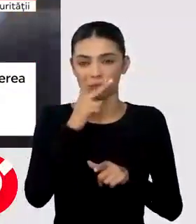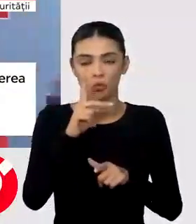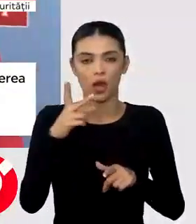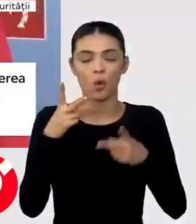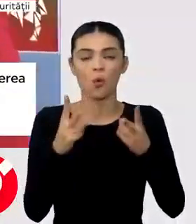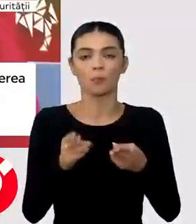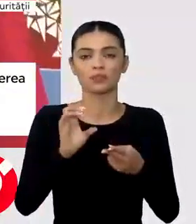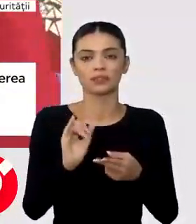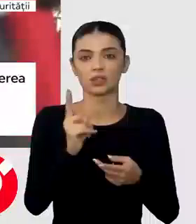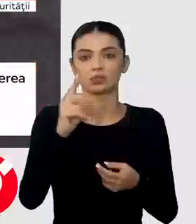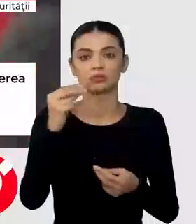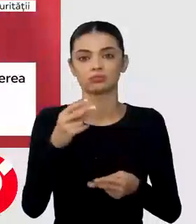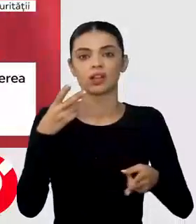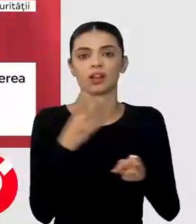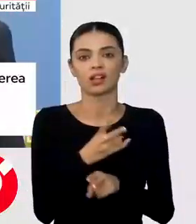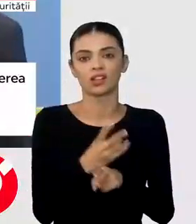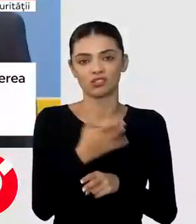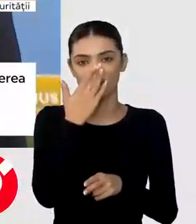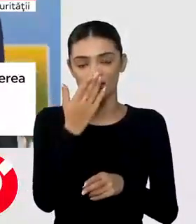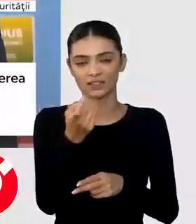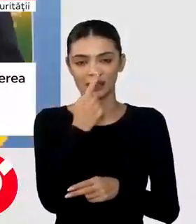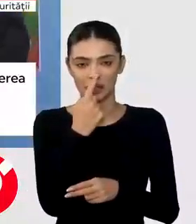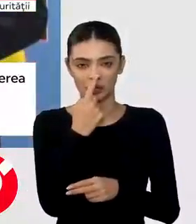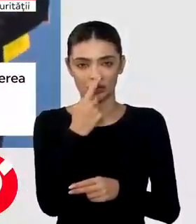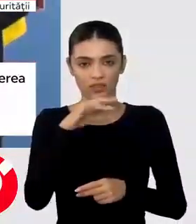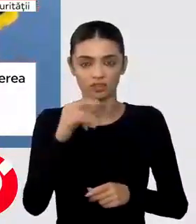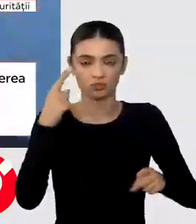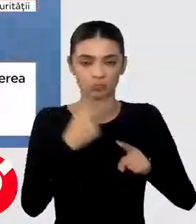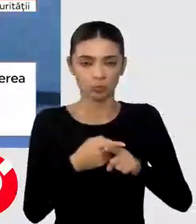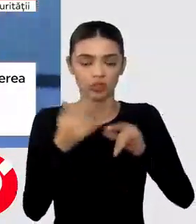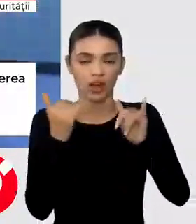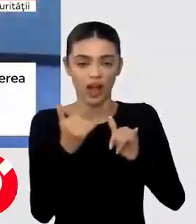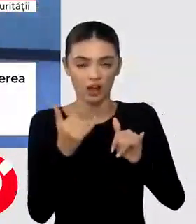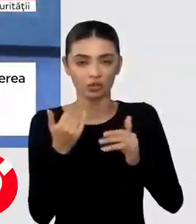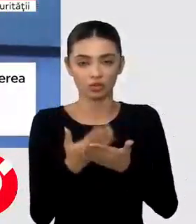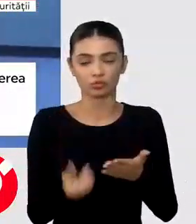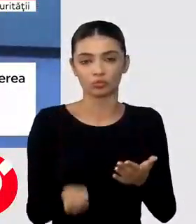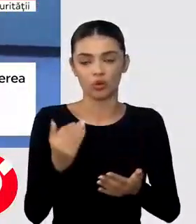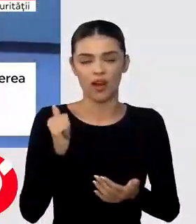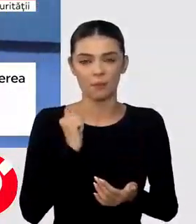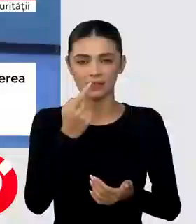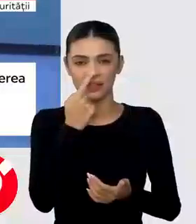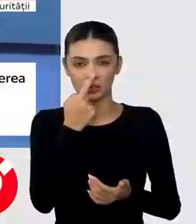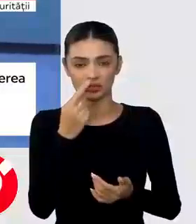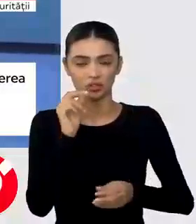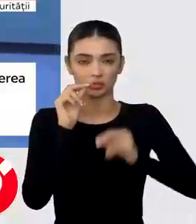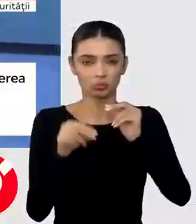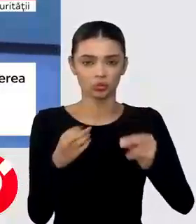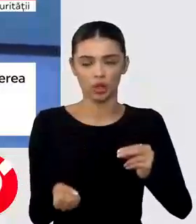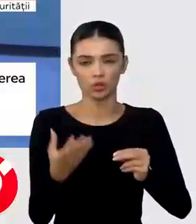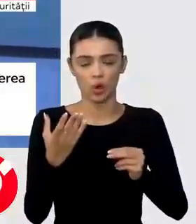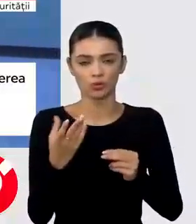să nu critique agresiunea rusă. Sprijină regimul lui Putin prin neimpunerea